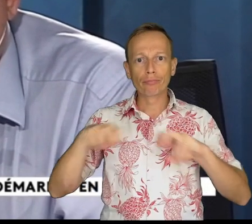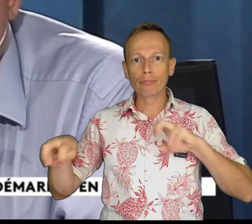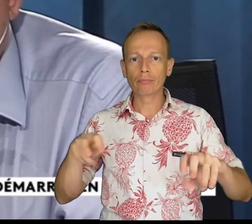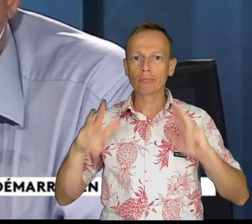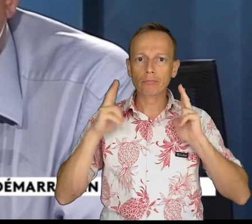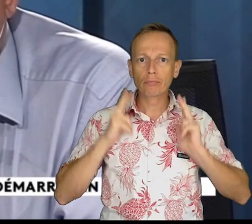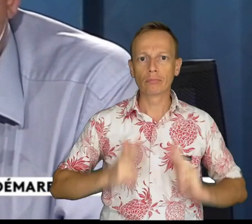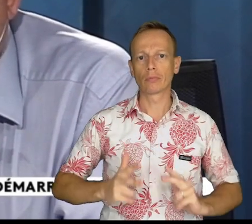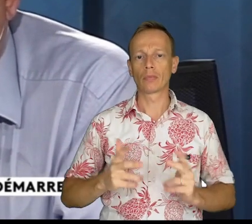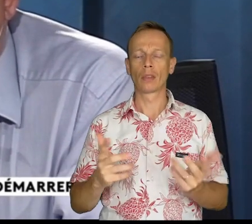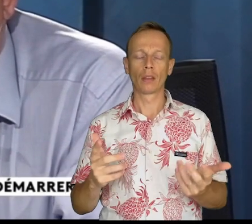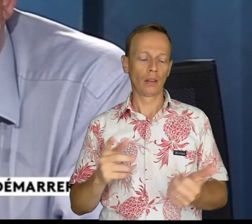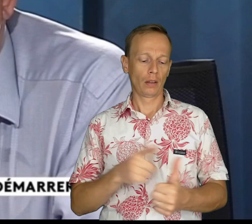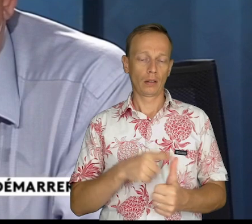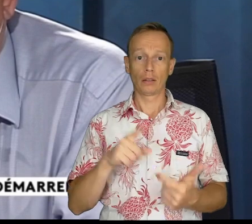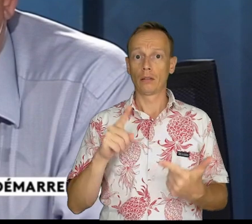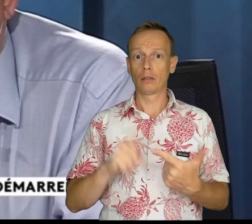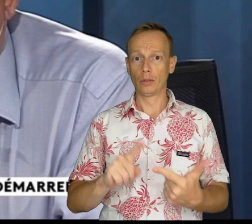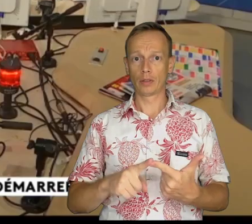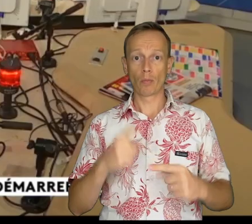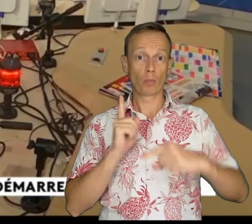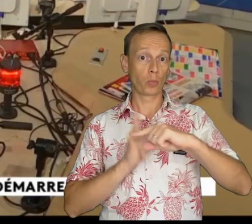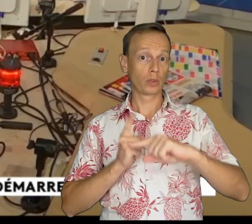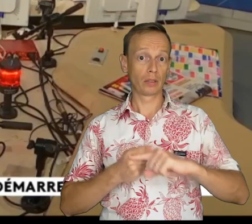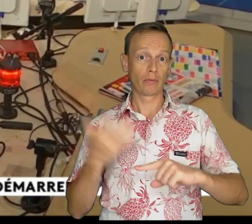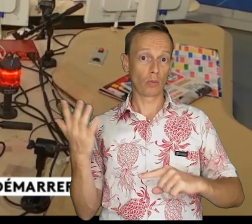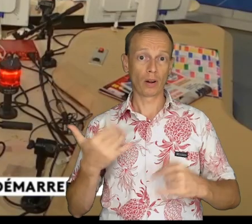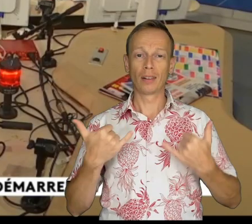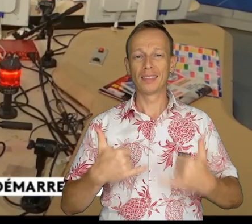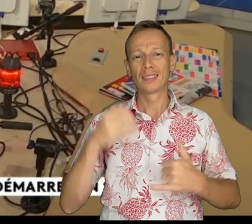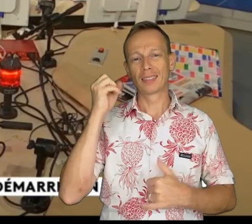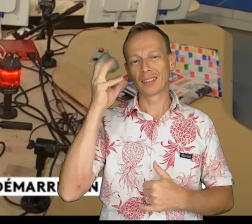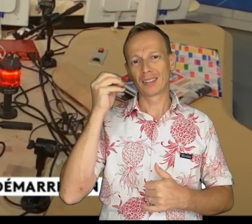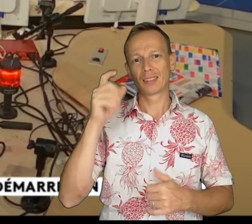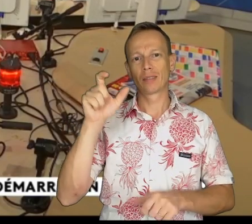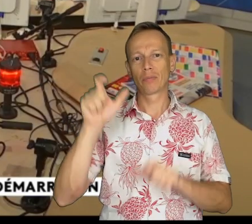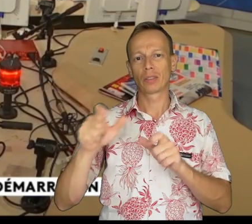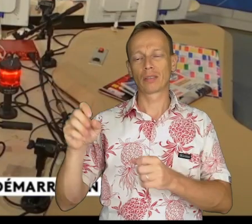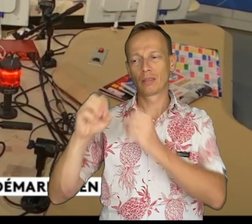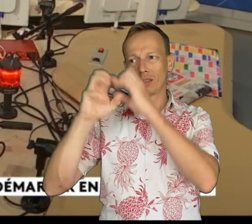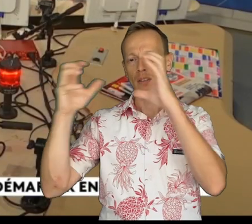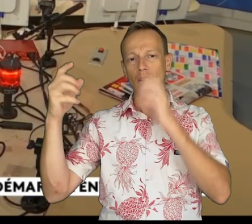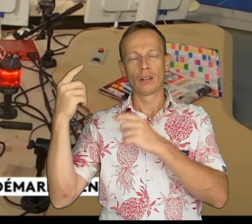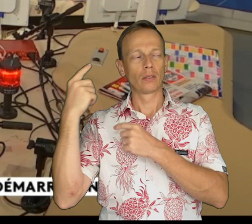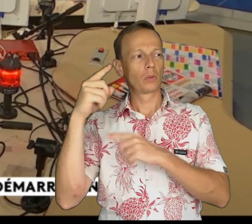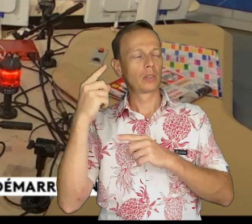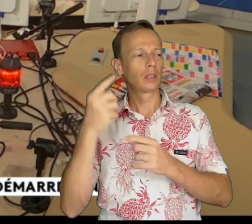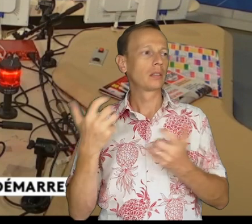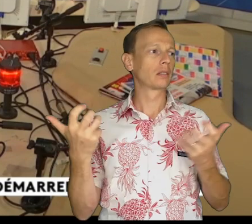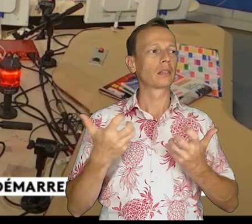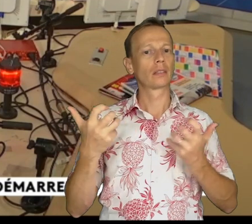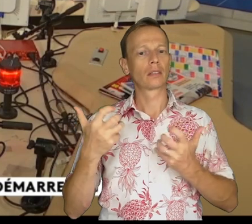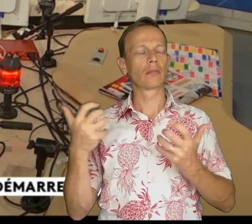et de manière un peu plus sereine. Et également que notre destination est une destination aujourd'hui qui correspond à toutes les